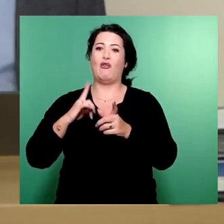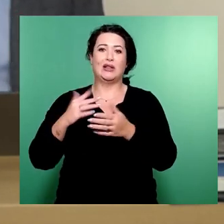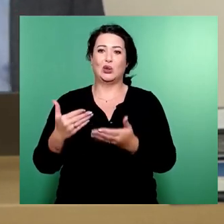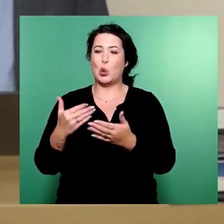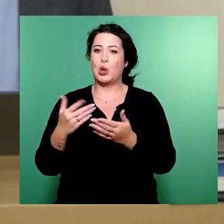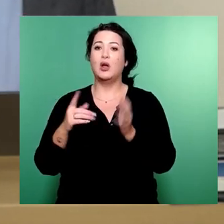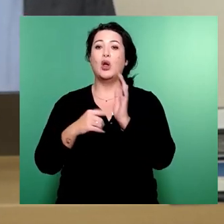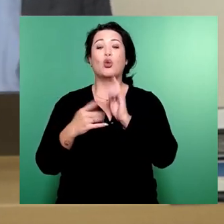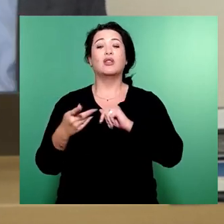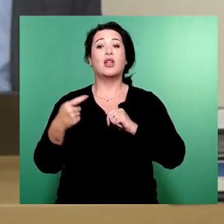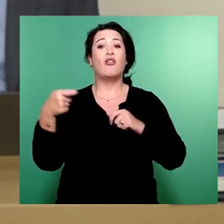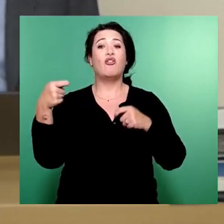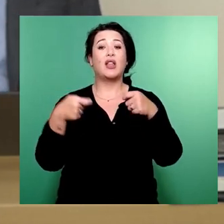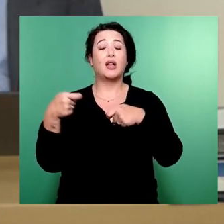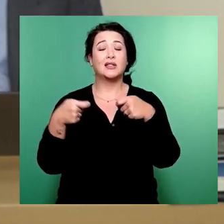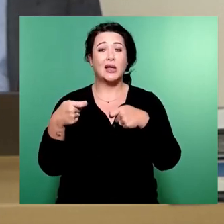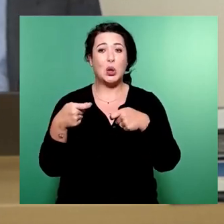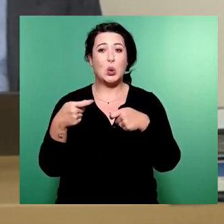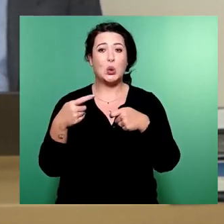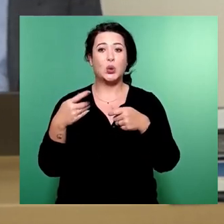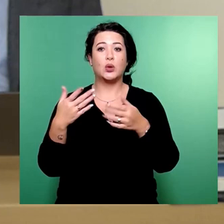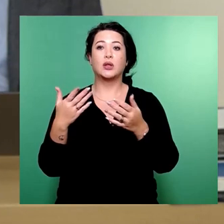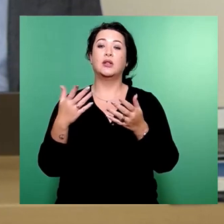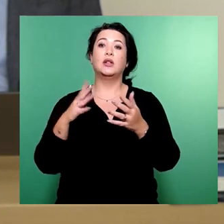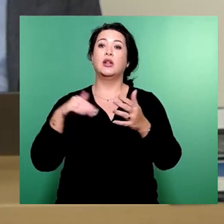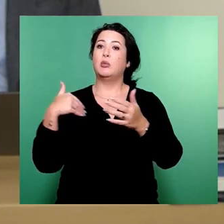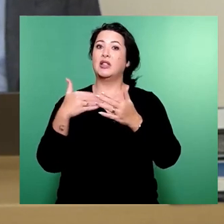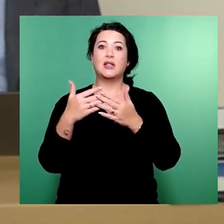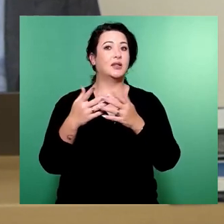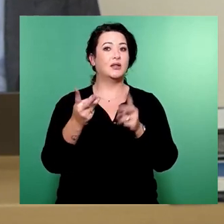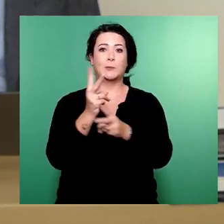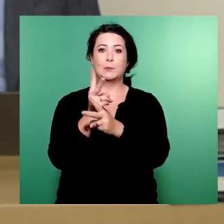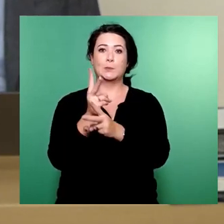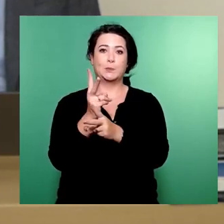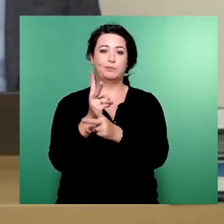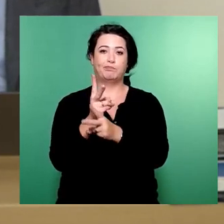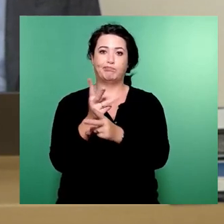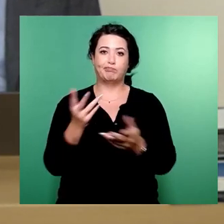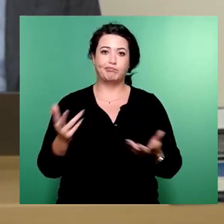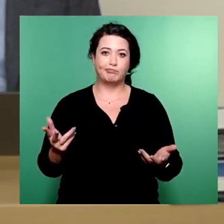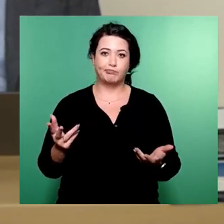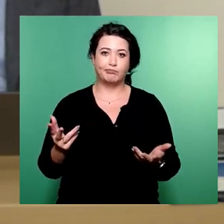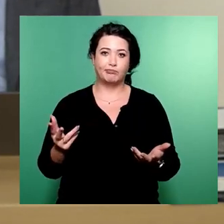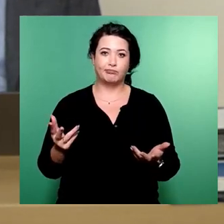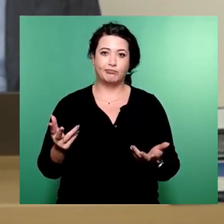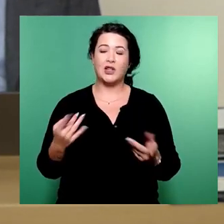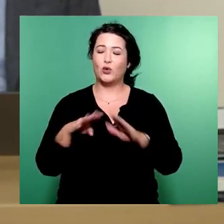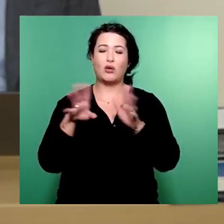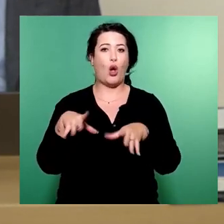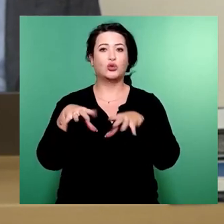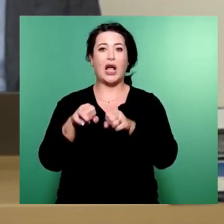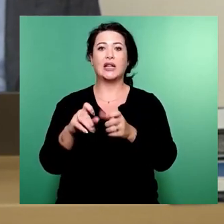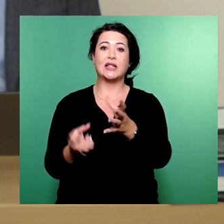Verkehrsbetriebe sind weiterhin unvollendet in dem Haushaltsentwurf